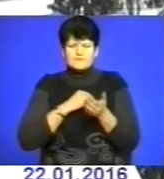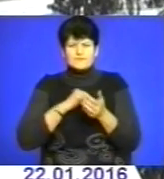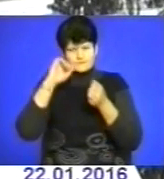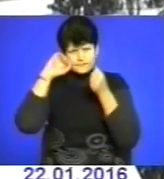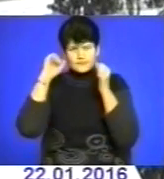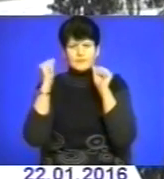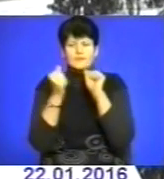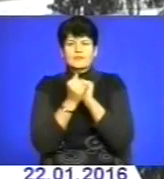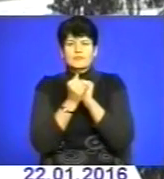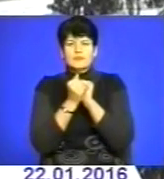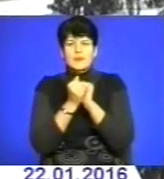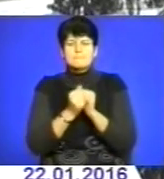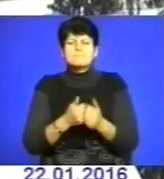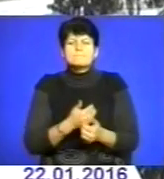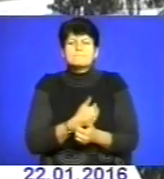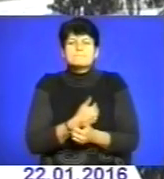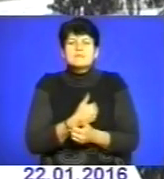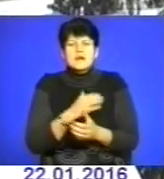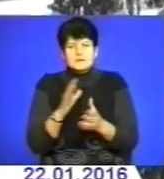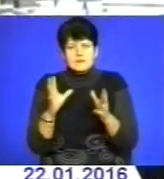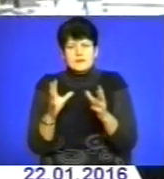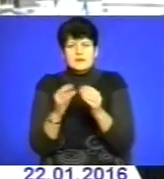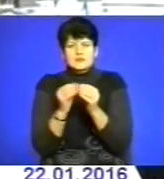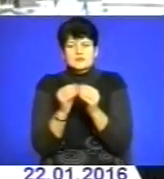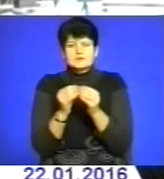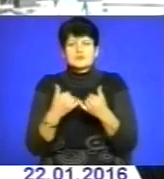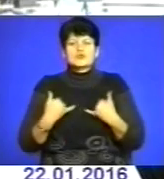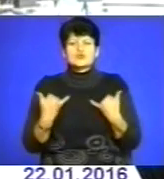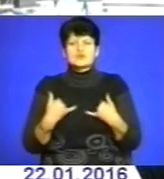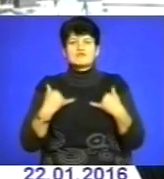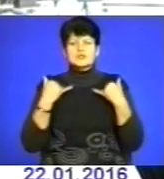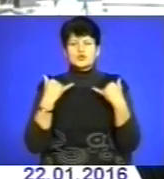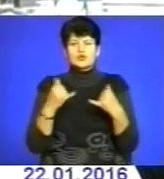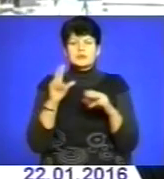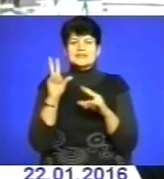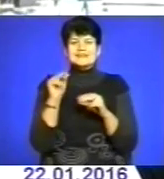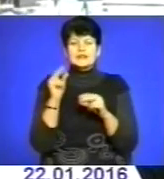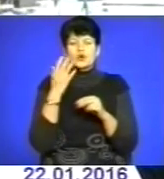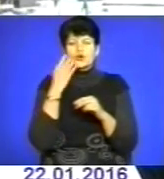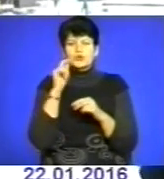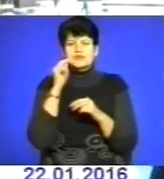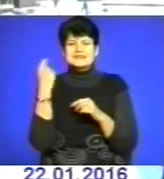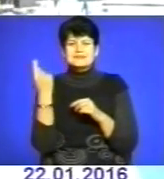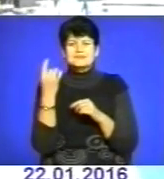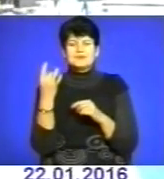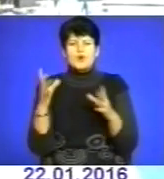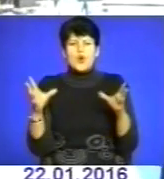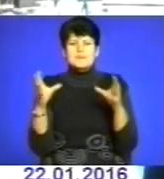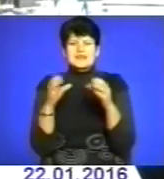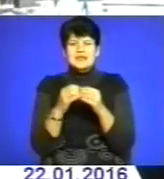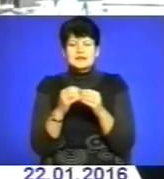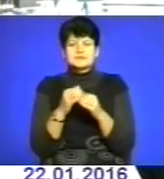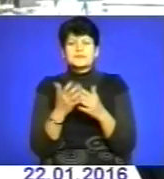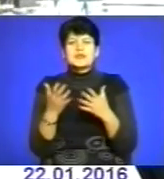глибоке прагнення єдності. Ми сьогодні вшановимо ту дату, коли українці вперше об'єдналися, після багатьох років бездержавності,